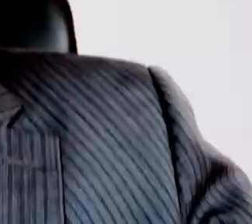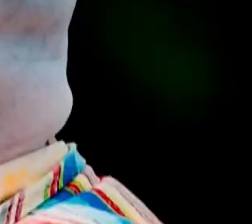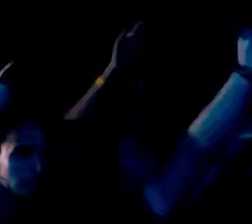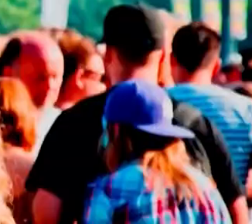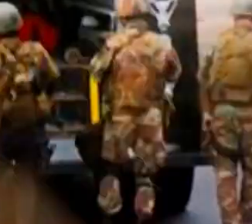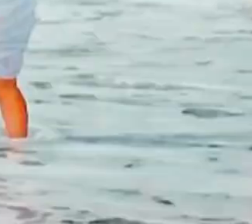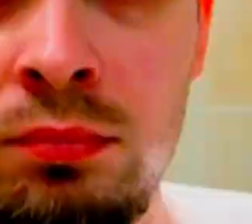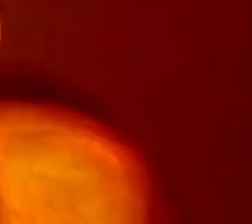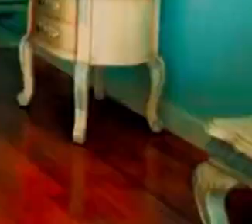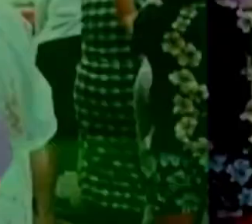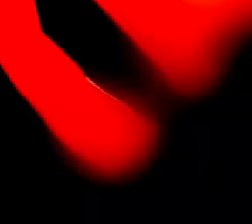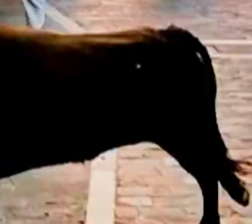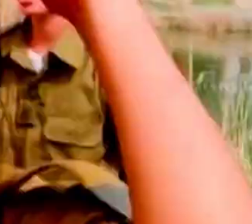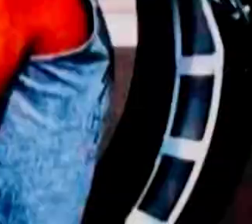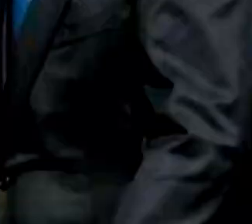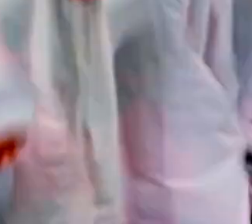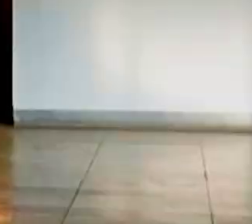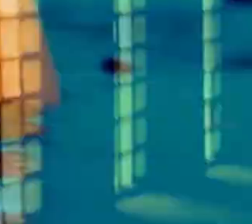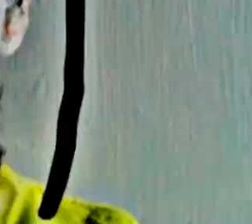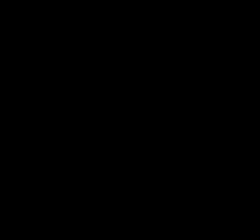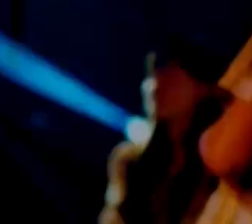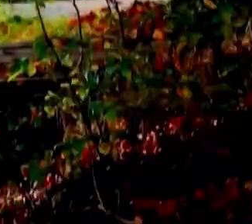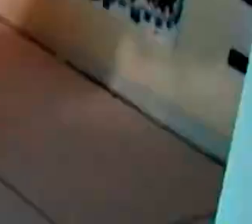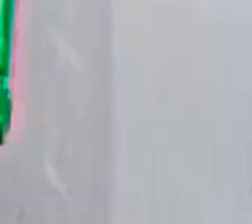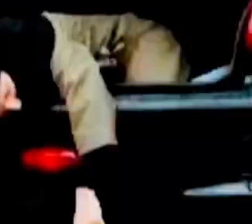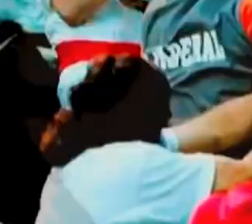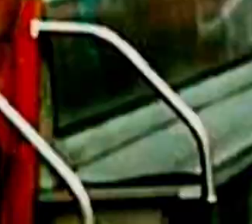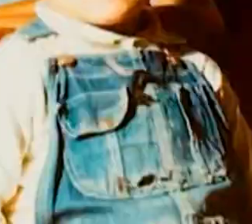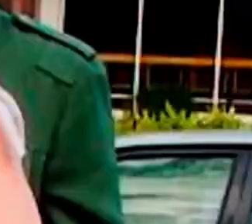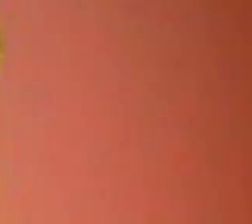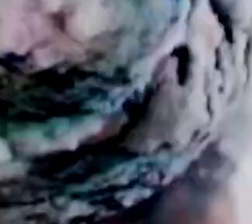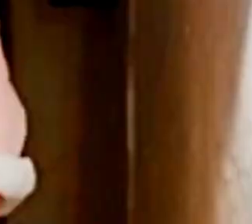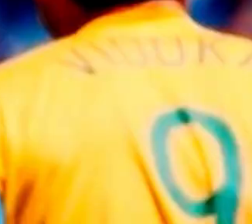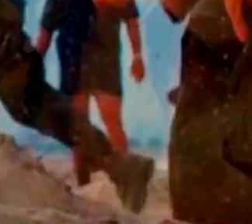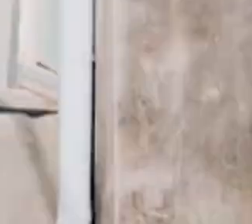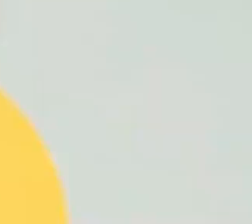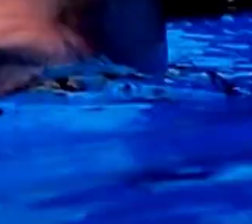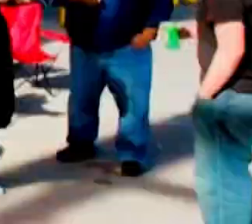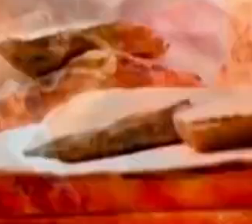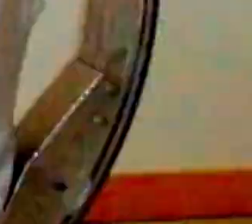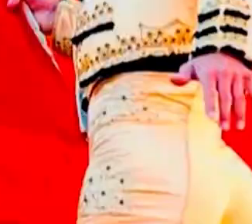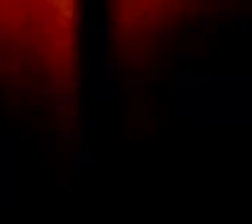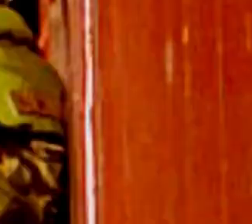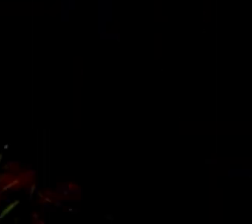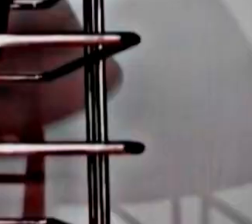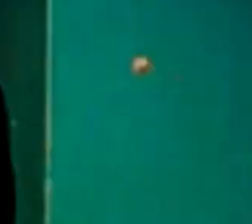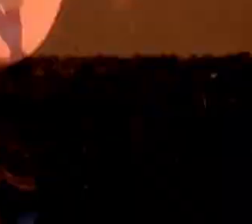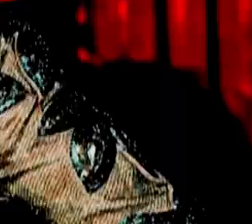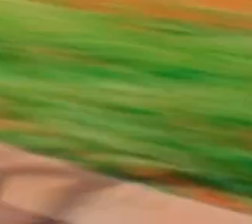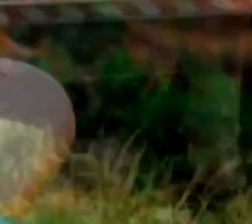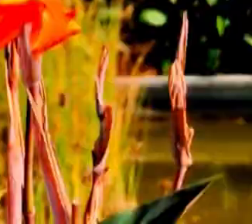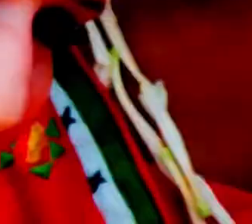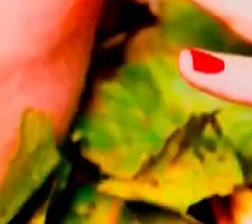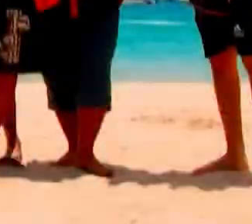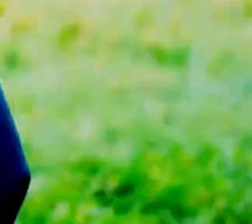wskazuje na to, że mamy zupełnie do czynienia z czym innym, niż nam się wydaje,